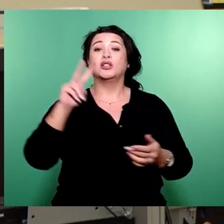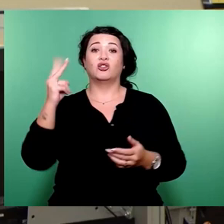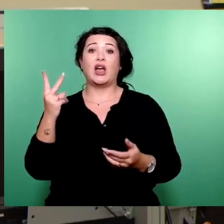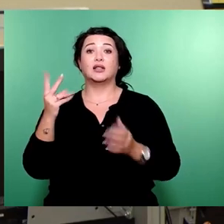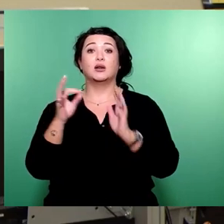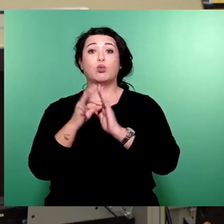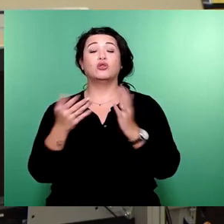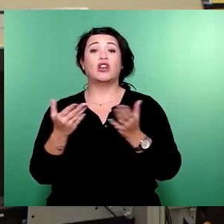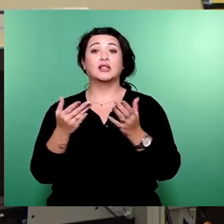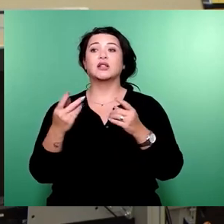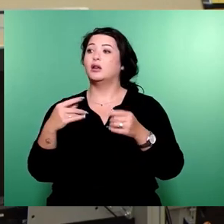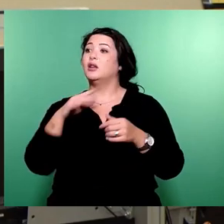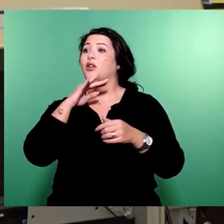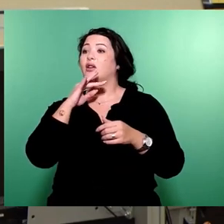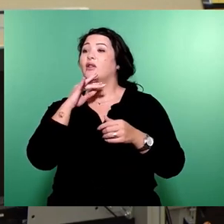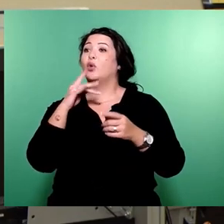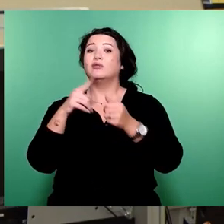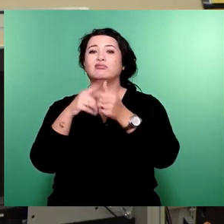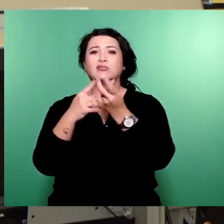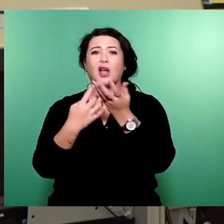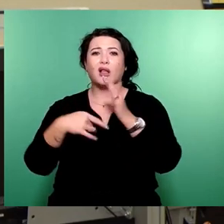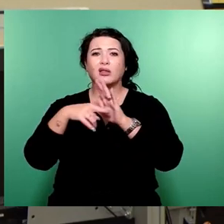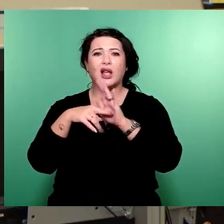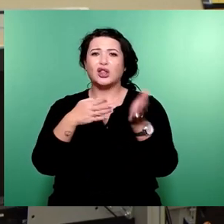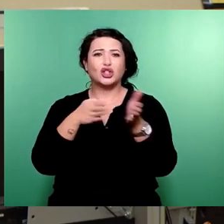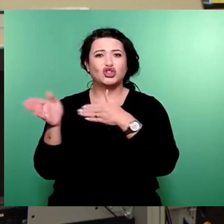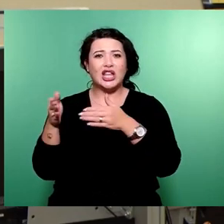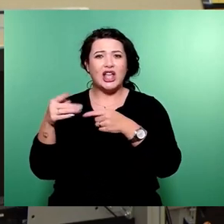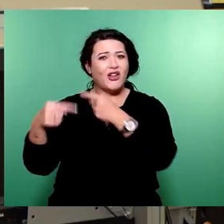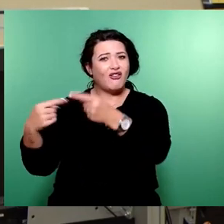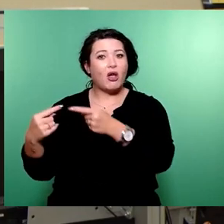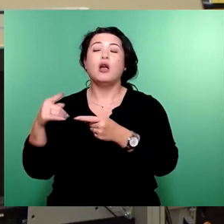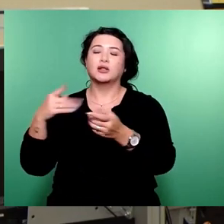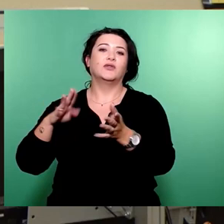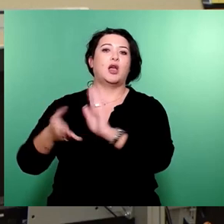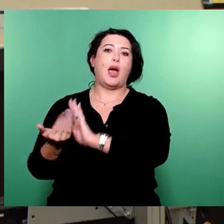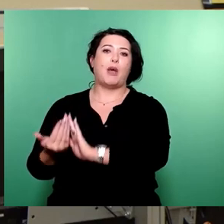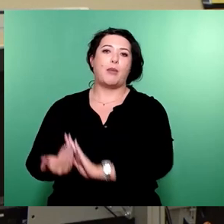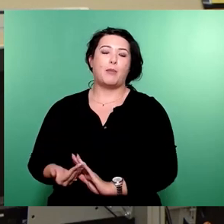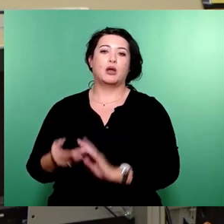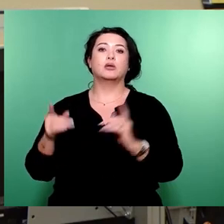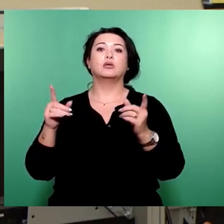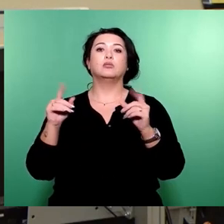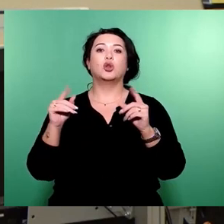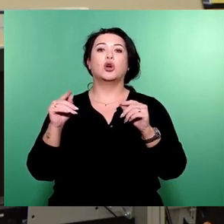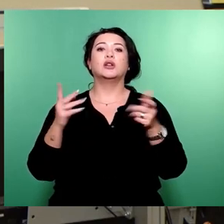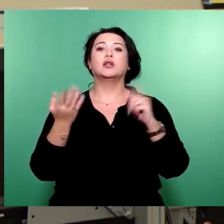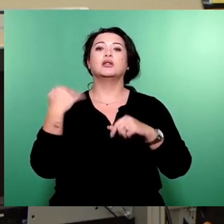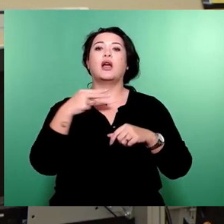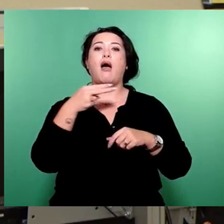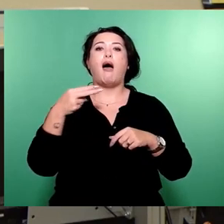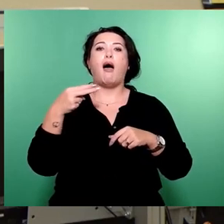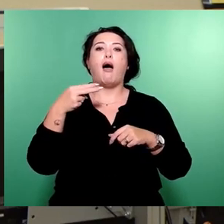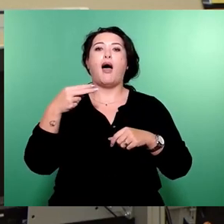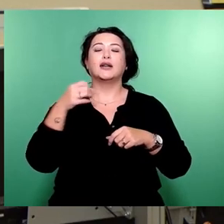Dinge aus, die nicht gut gelaufen sind. Wir sorgen dafür, dass die Ausstattung des Heinz-Steier-Stadions und die Versicherung jetzt